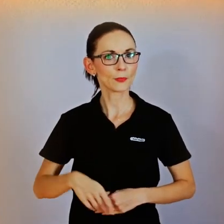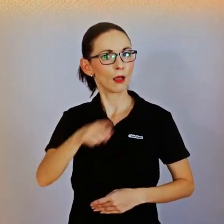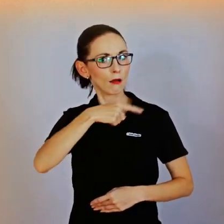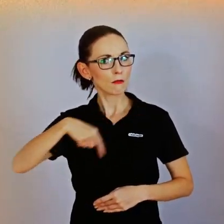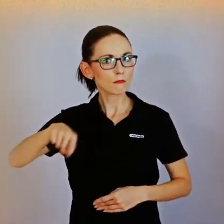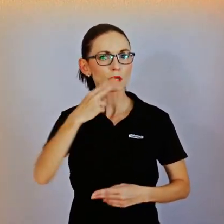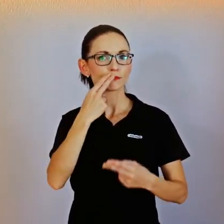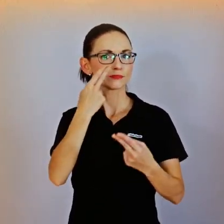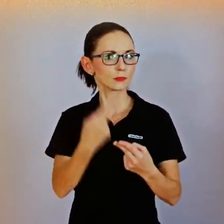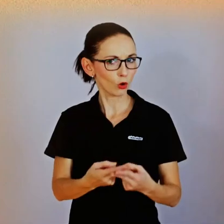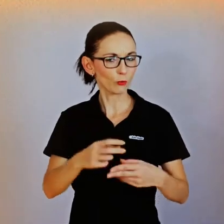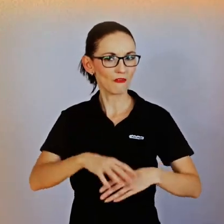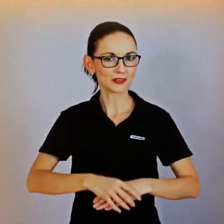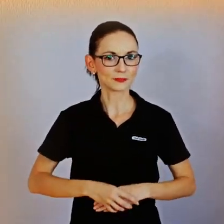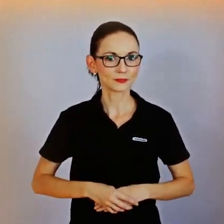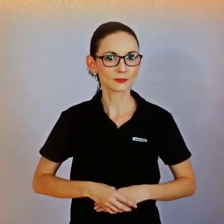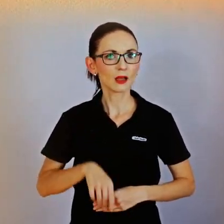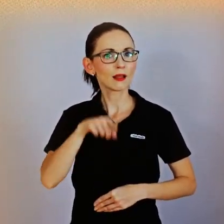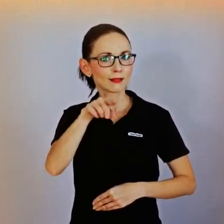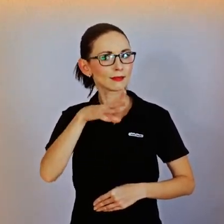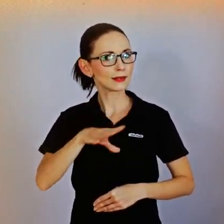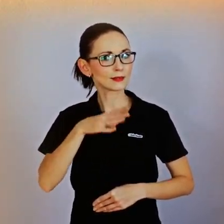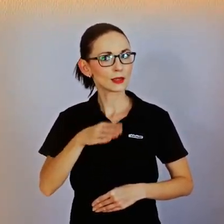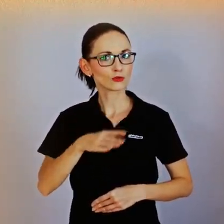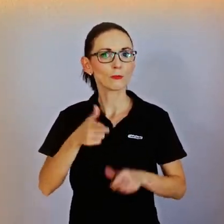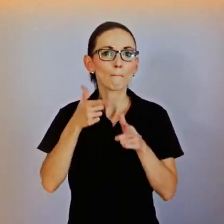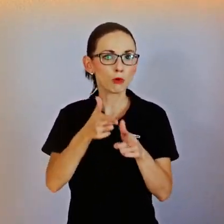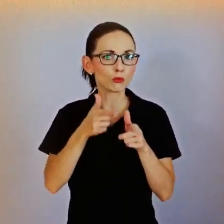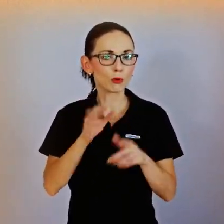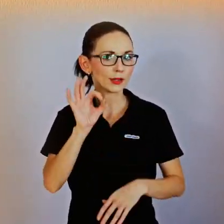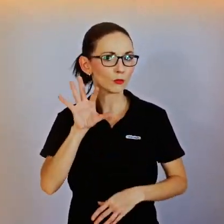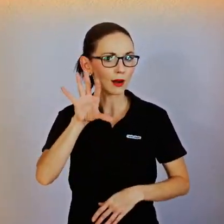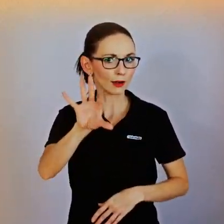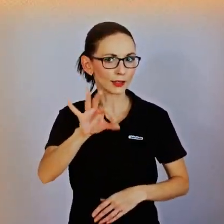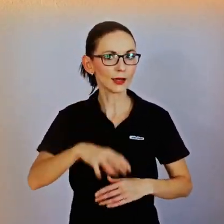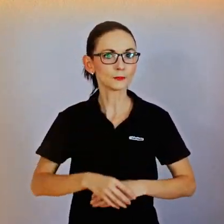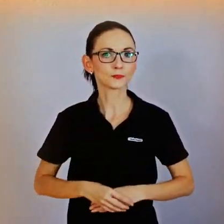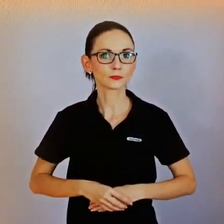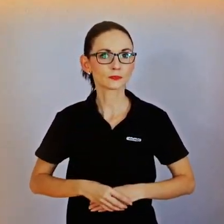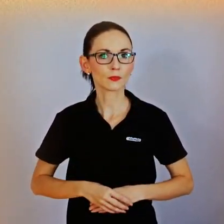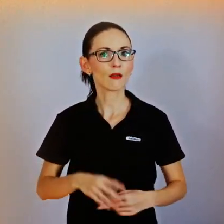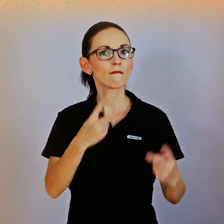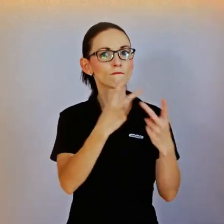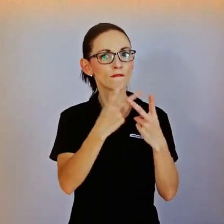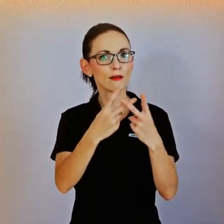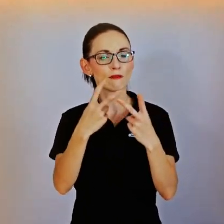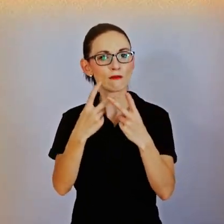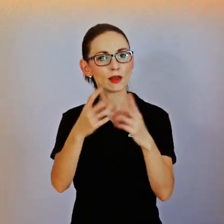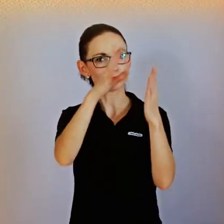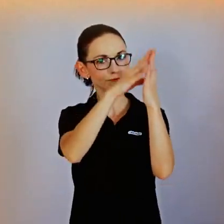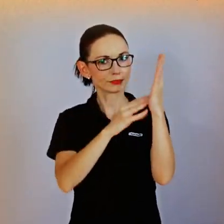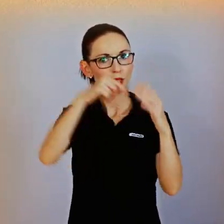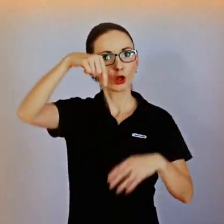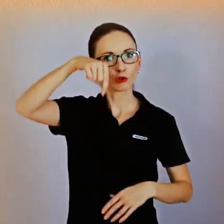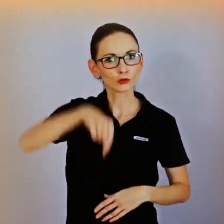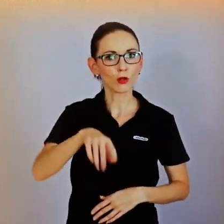Priateli, ale ďakujeme, že ste si povzreli náš vôbk. Ak máte ďalší otázky, samozrejme sa můžete obrátiť aj na dobrú